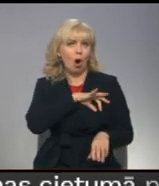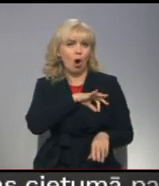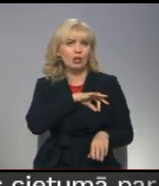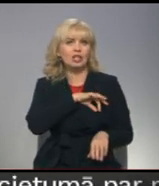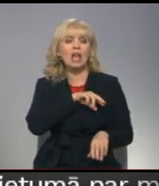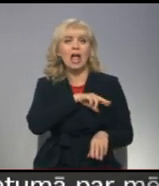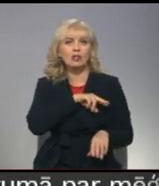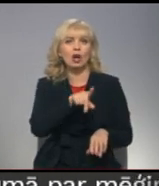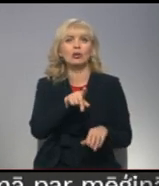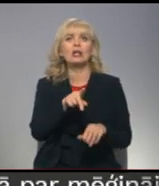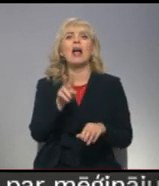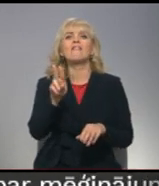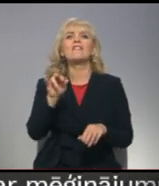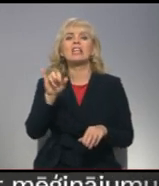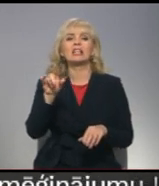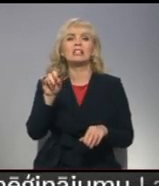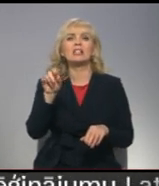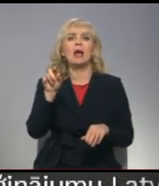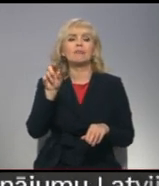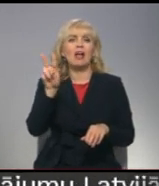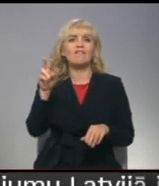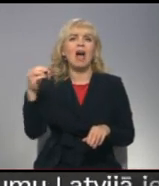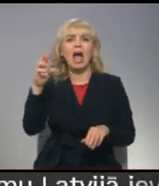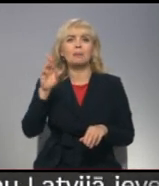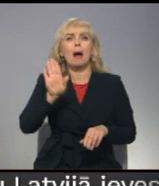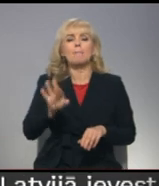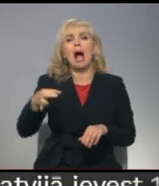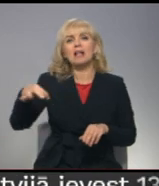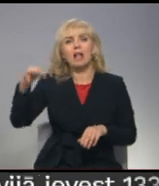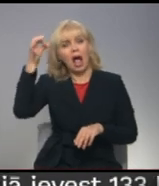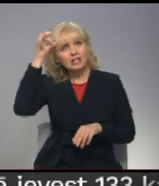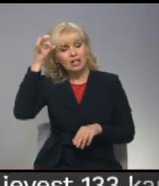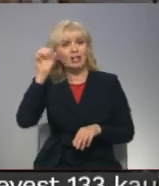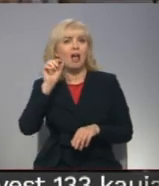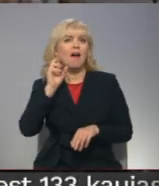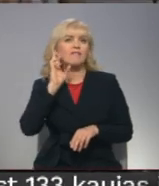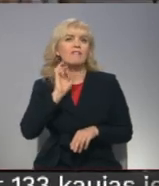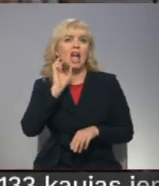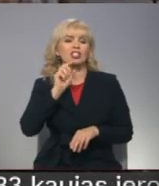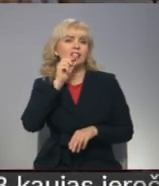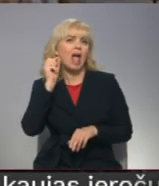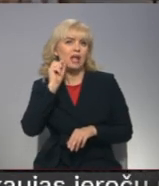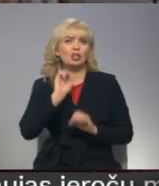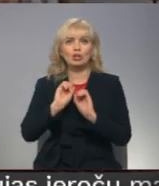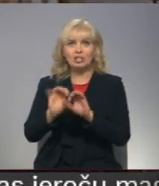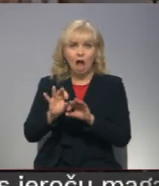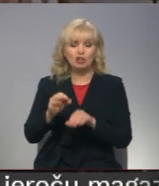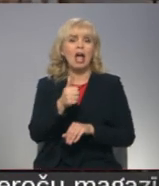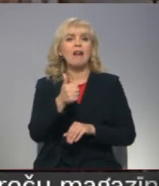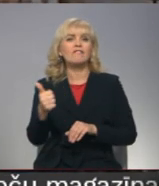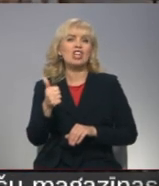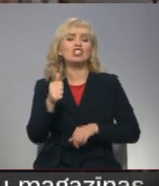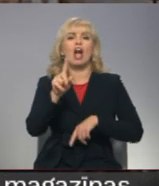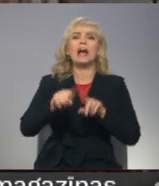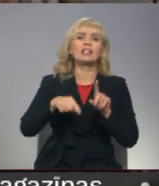vidū bijis arī Vilis Vērpe, kura mazdāls Edgars atceres vectēvas tāstīto. Viņš tur ar vēl dažiem citiem